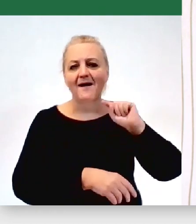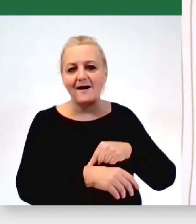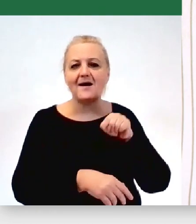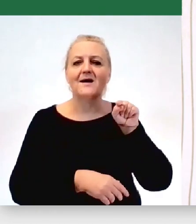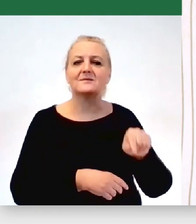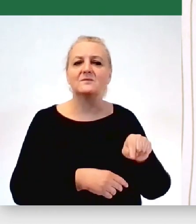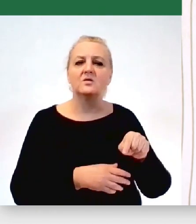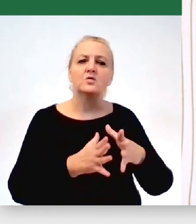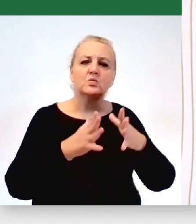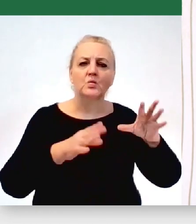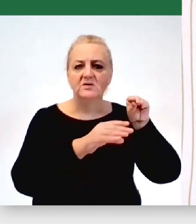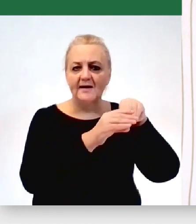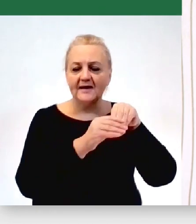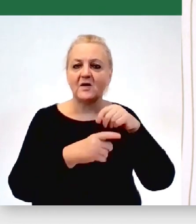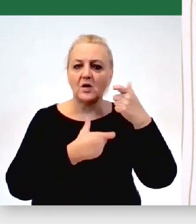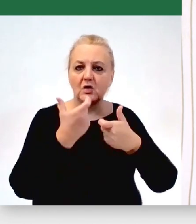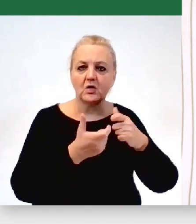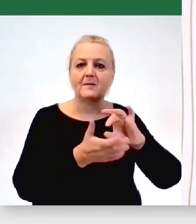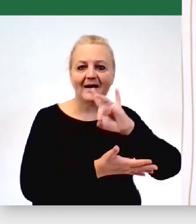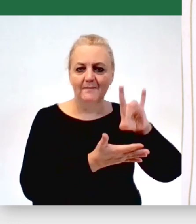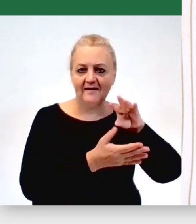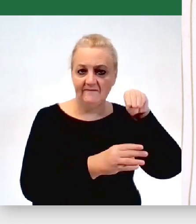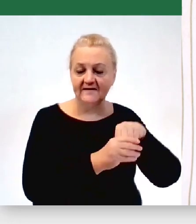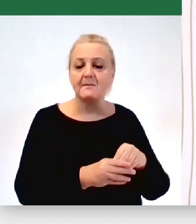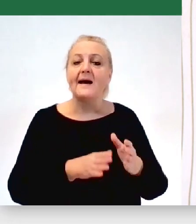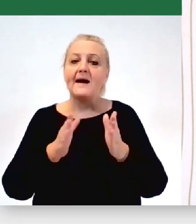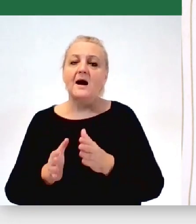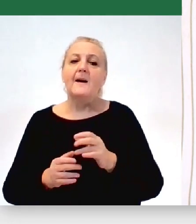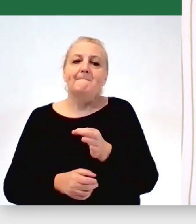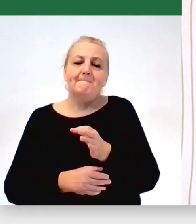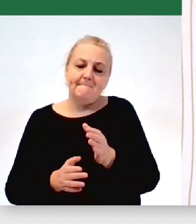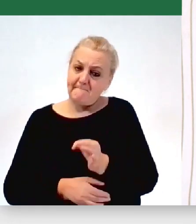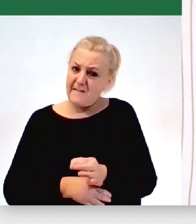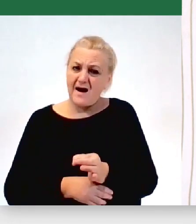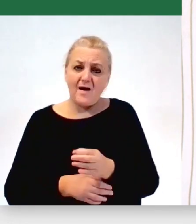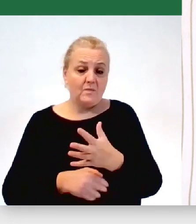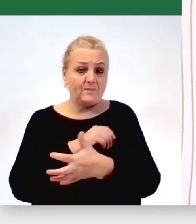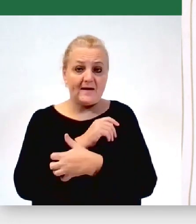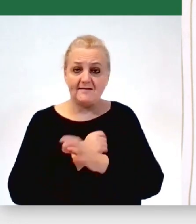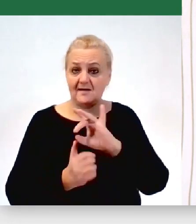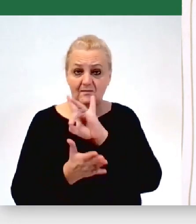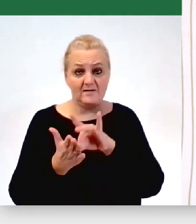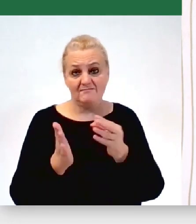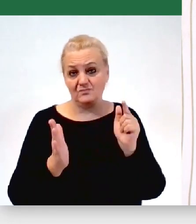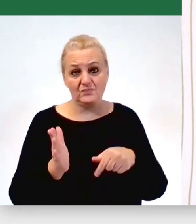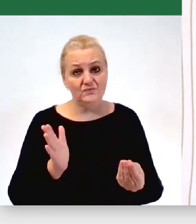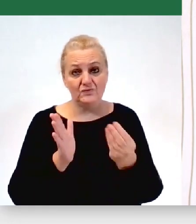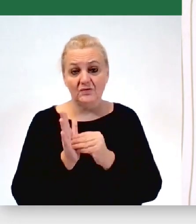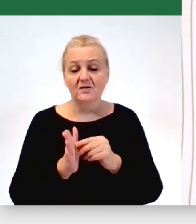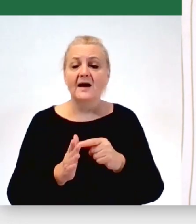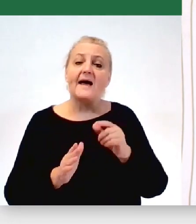kwestie dużych inwestycji, które robimy w gminie, w małej i biednej gminie, muszę dodać, od takiej części bardzo